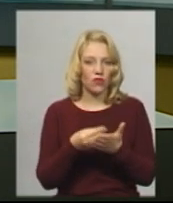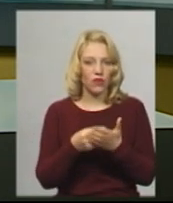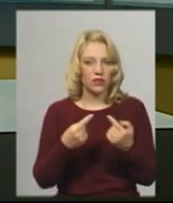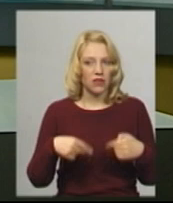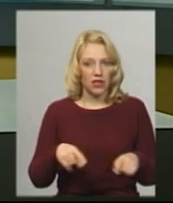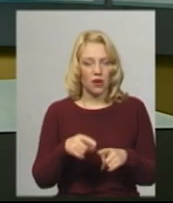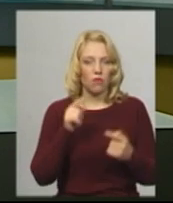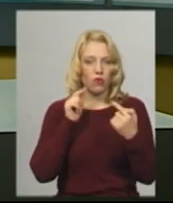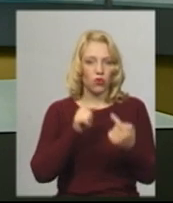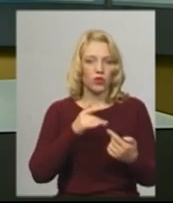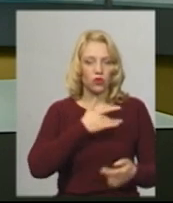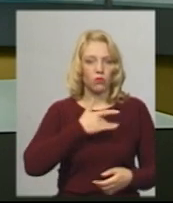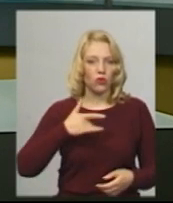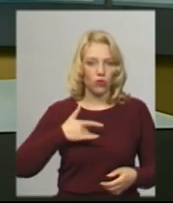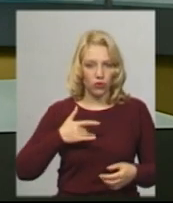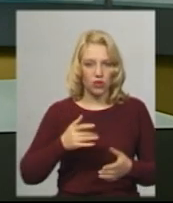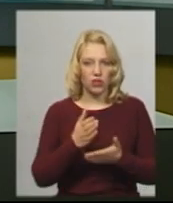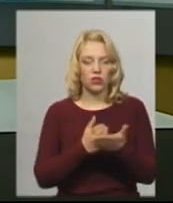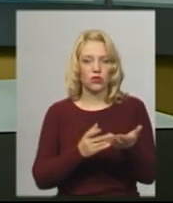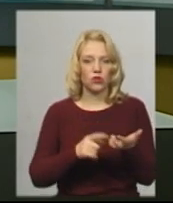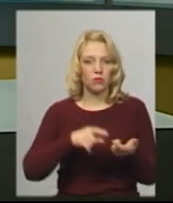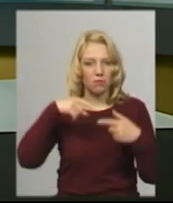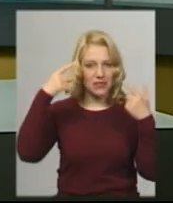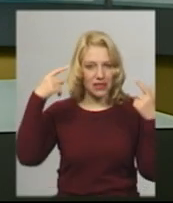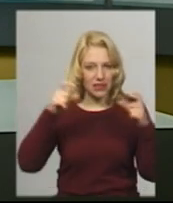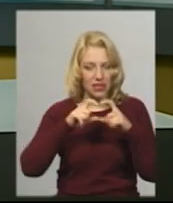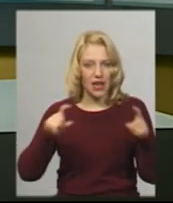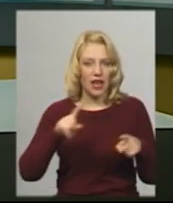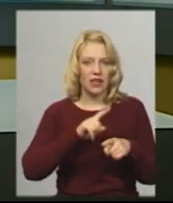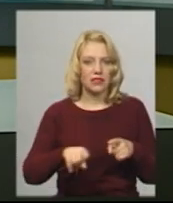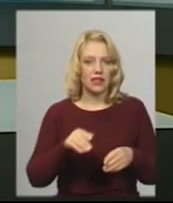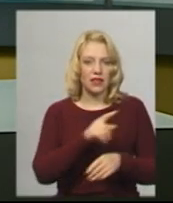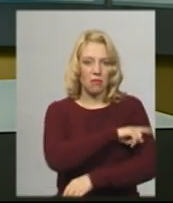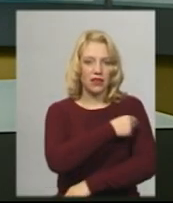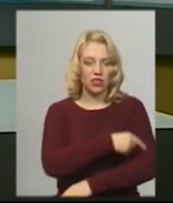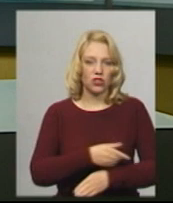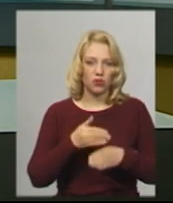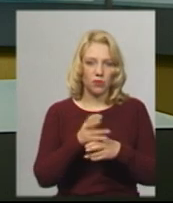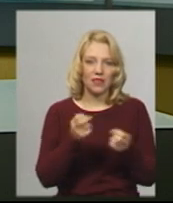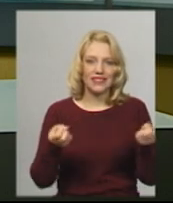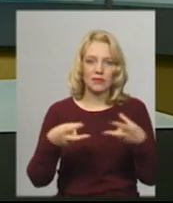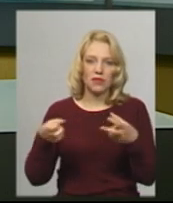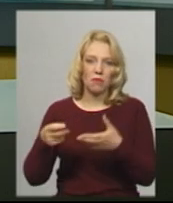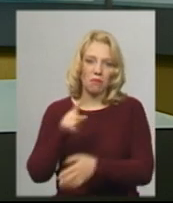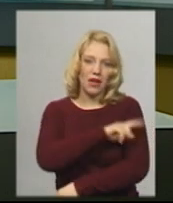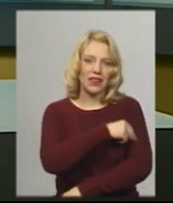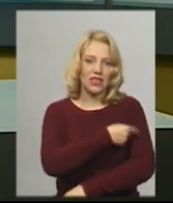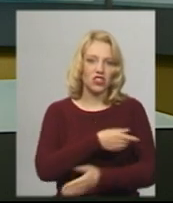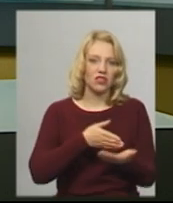протидоперкульозна служба, психіатричні лікарні, екстрена медична допомога та спеціалізовані медичні напрямки.